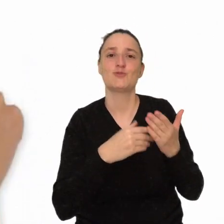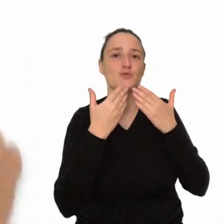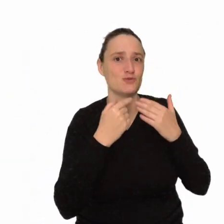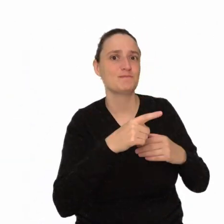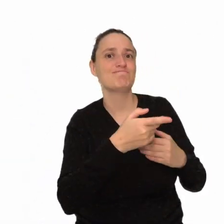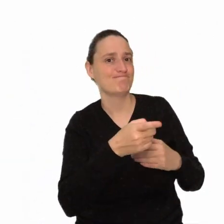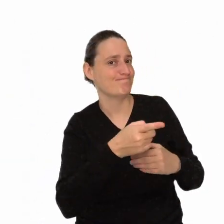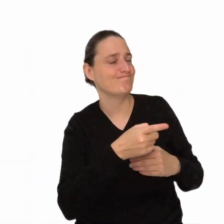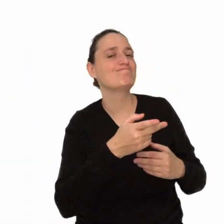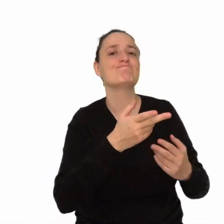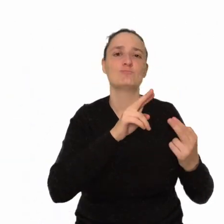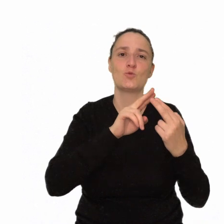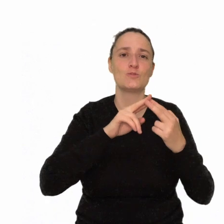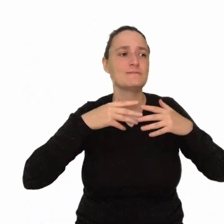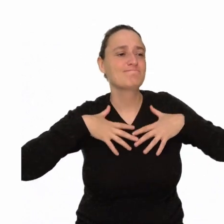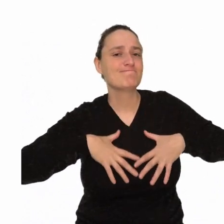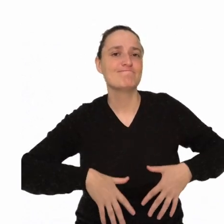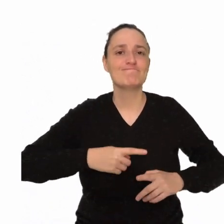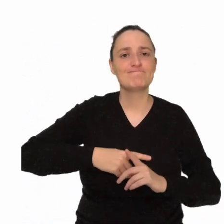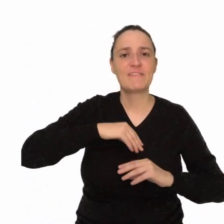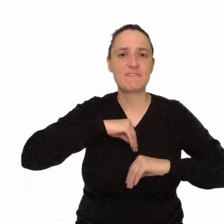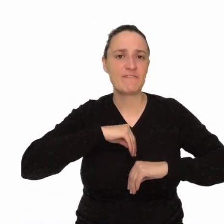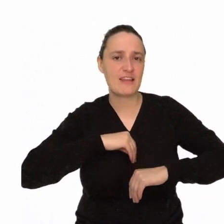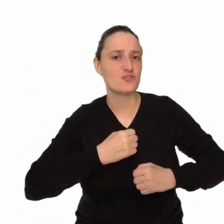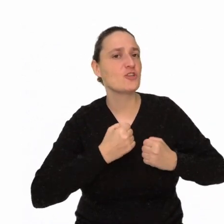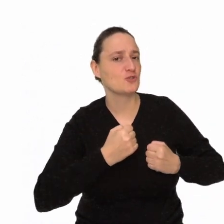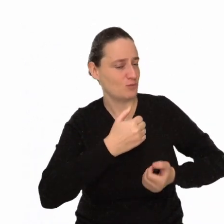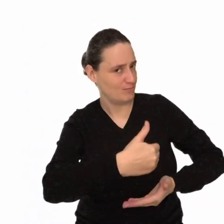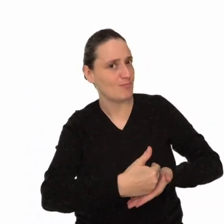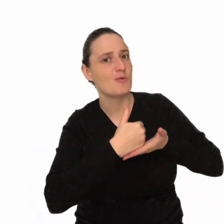budowaniu Twoich zasobów wewnętrznych oraz wewnętrznej siły.